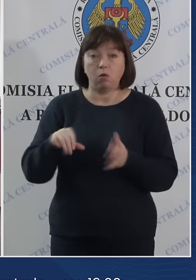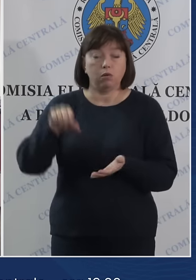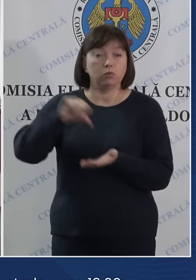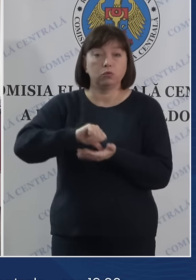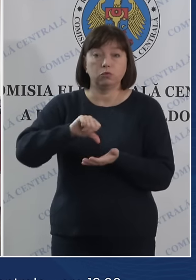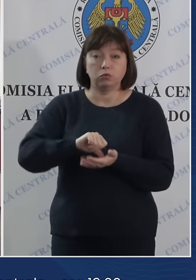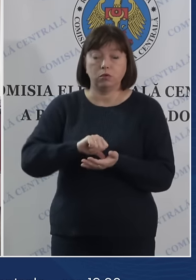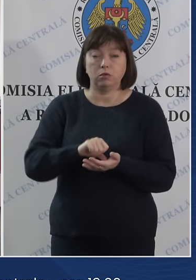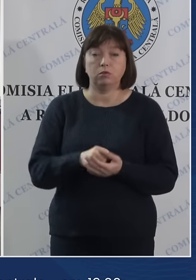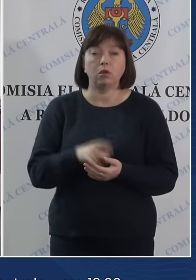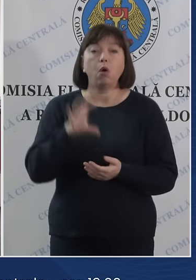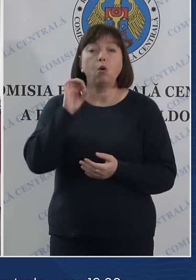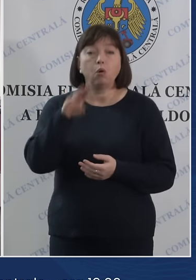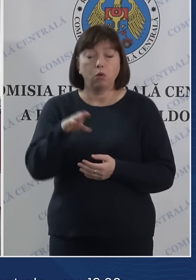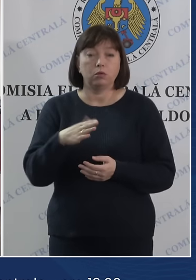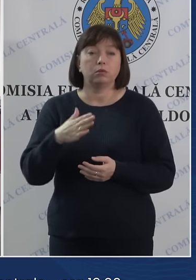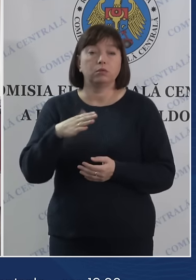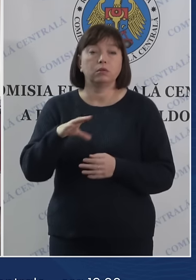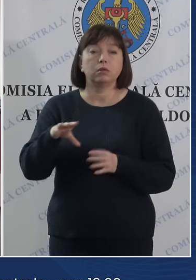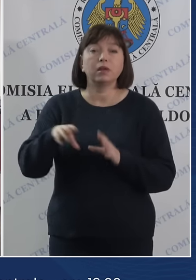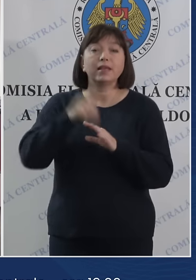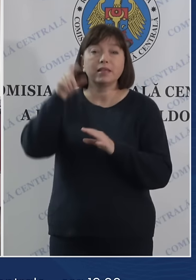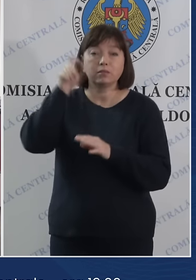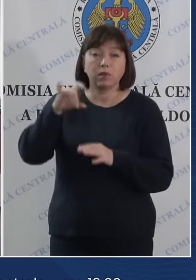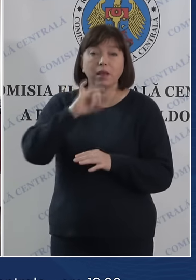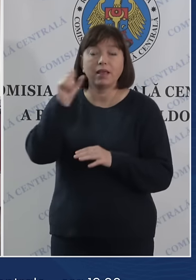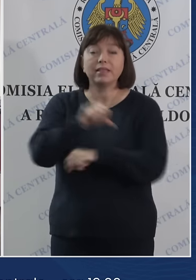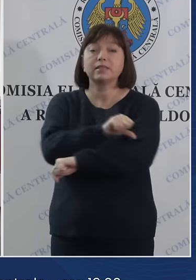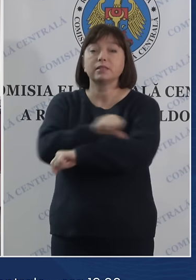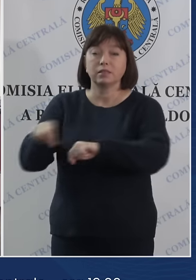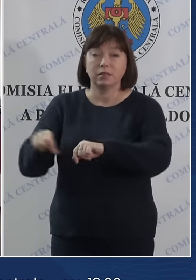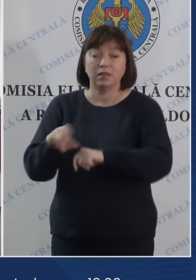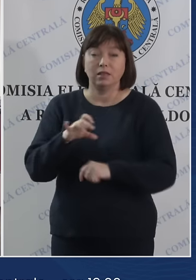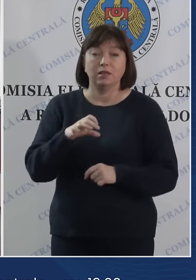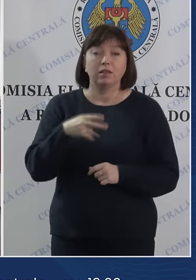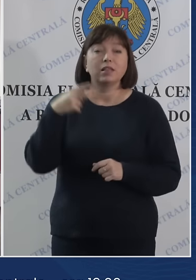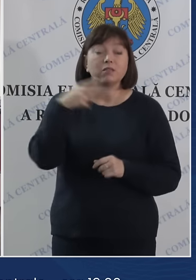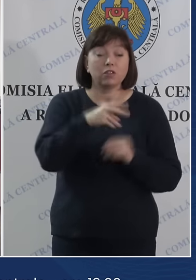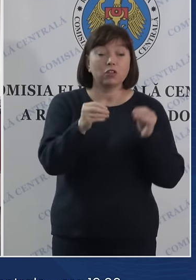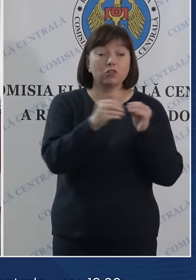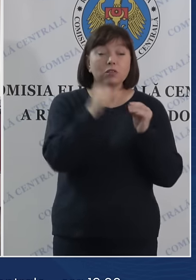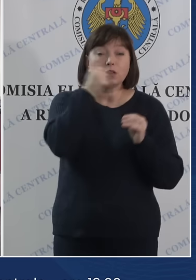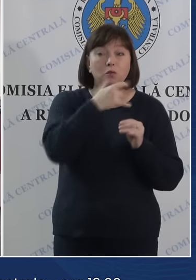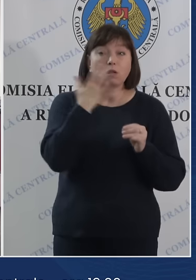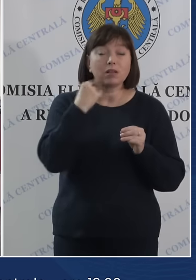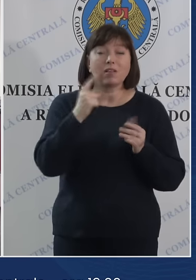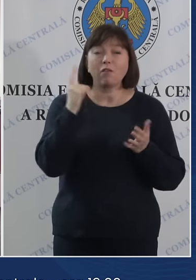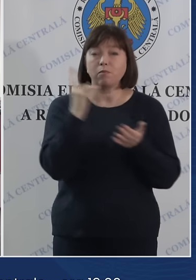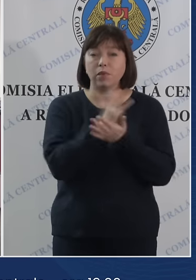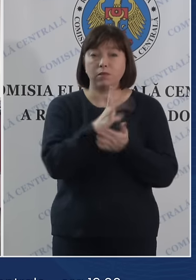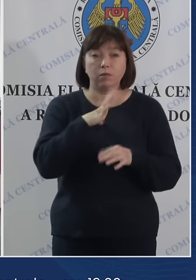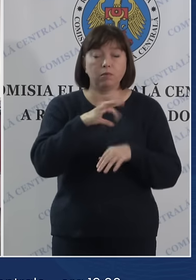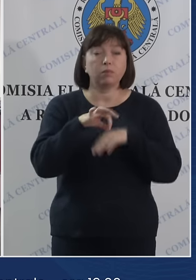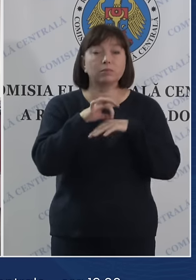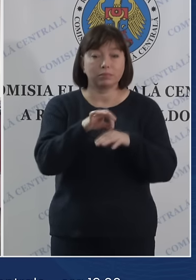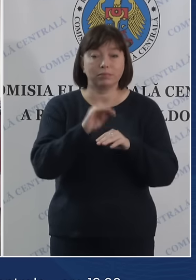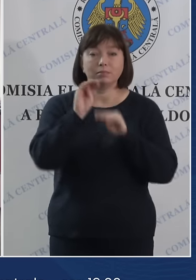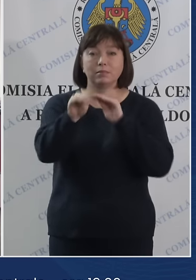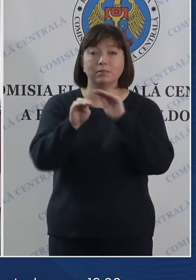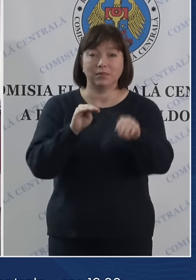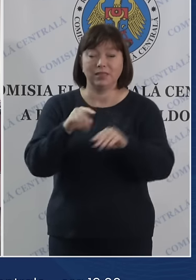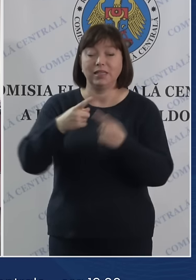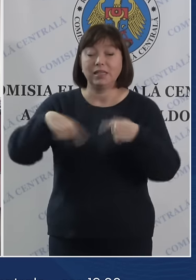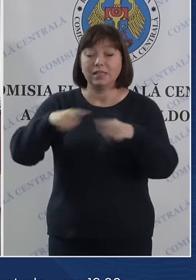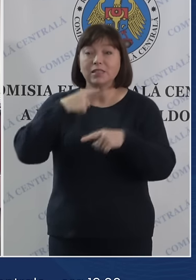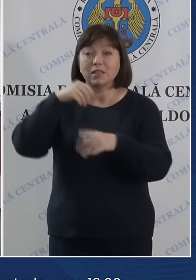din partea alegătorilor noștri în diasporă, din 2010, când pentru prima dată s-au organizat secții de votare